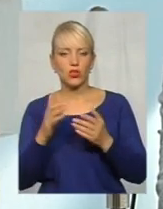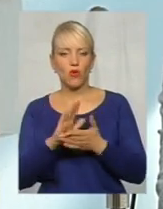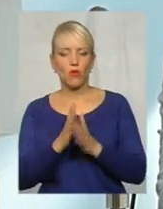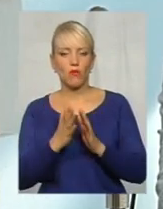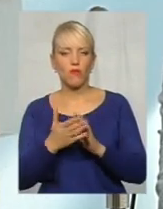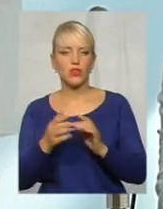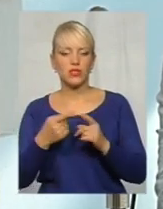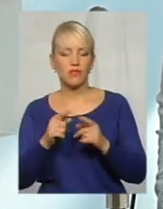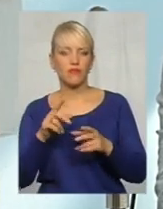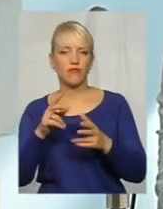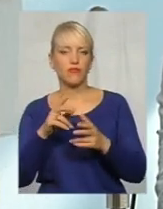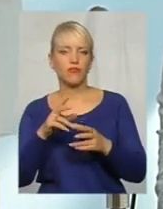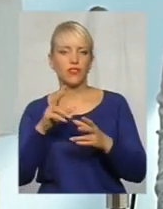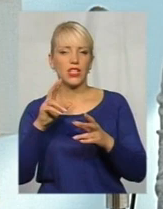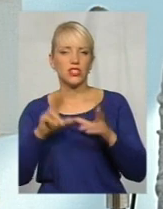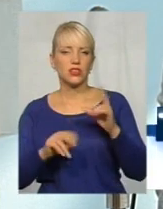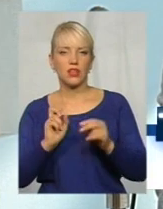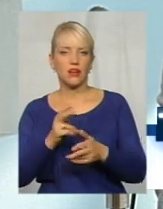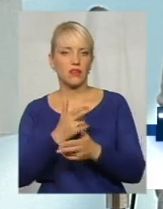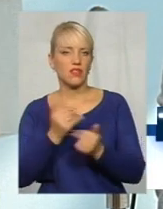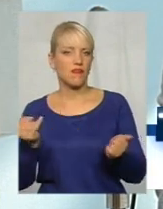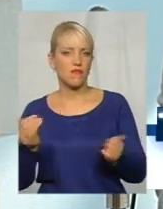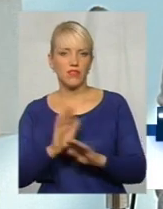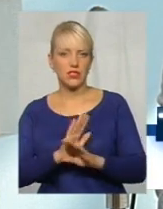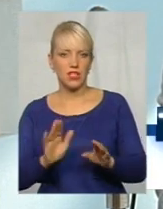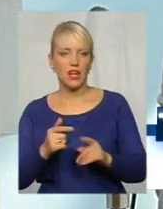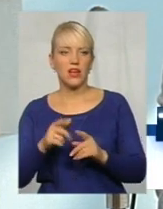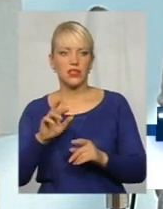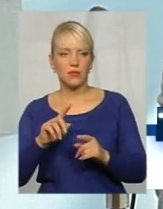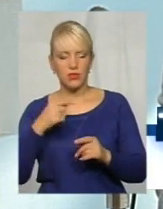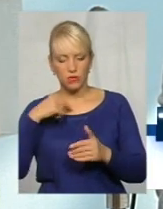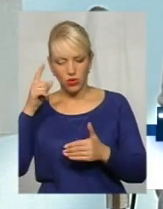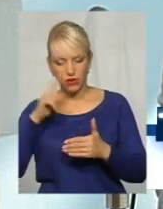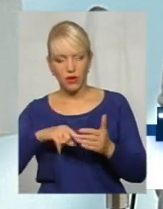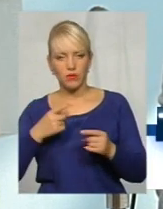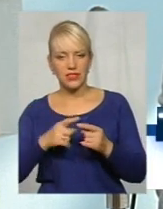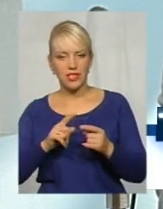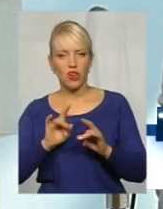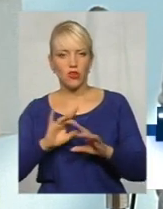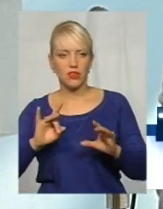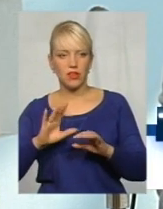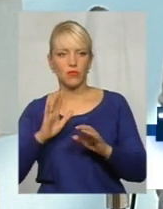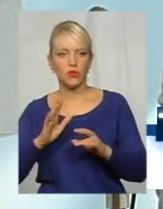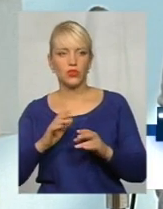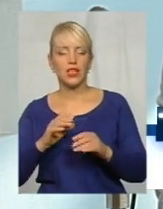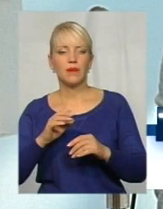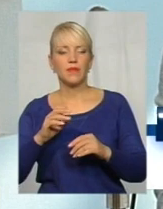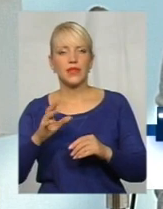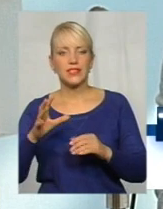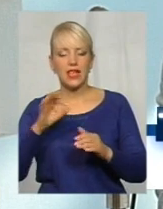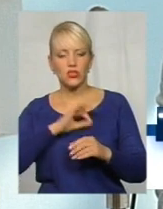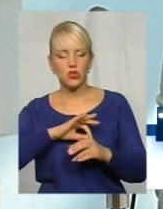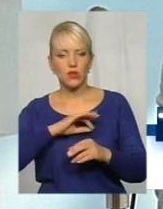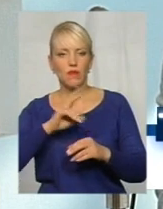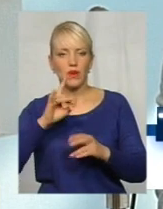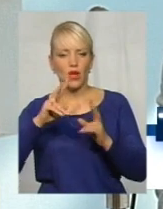визнанню недійсними. Ми сподіваємося, що дане роз'яснення буде застосоване при розгляді касаційною інстанцією і,